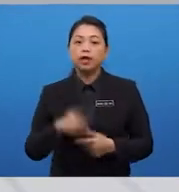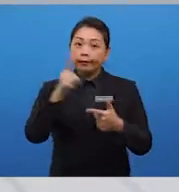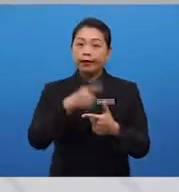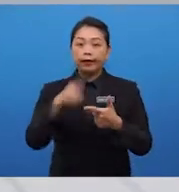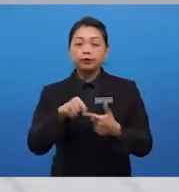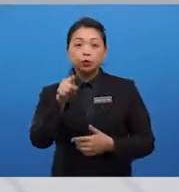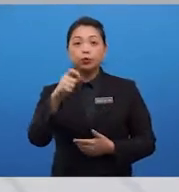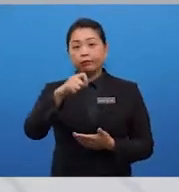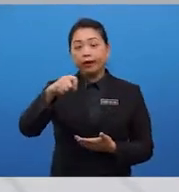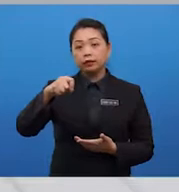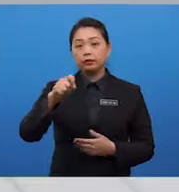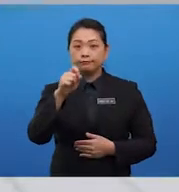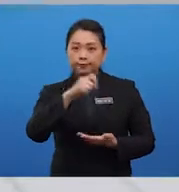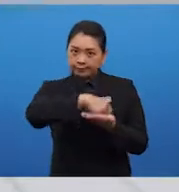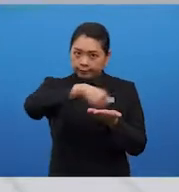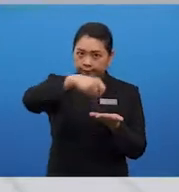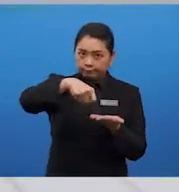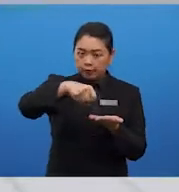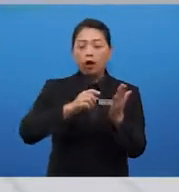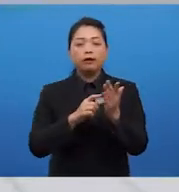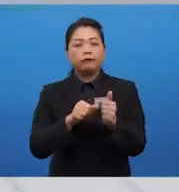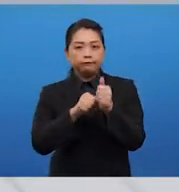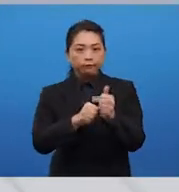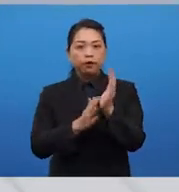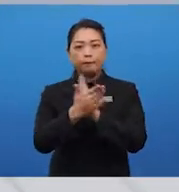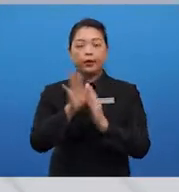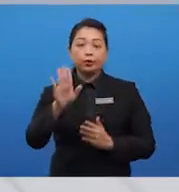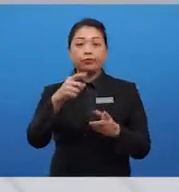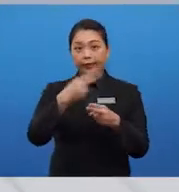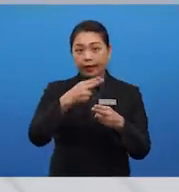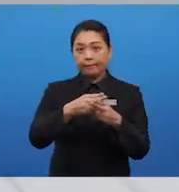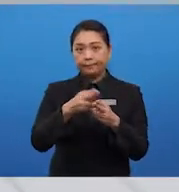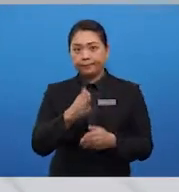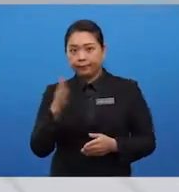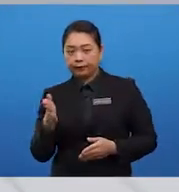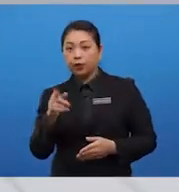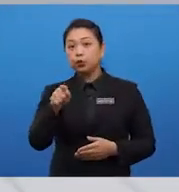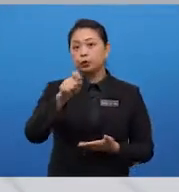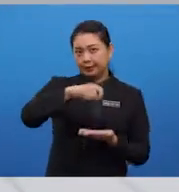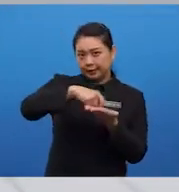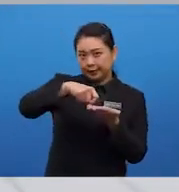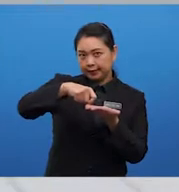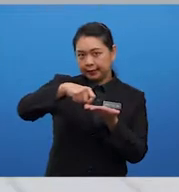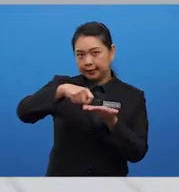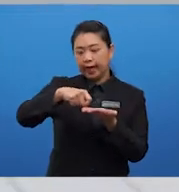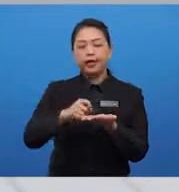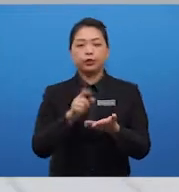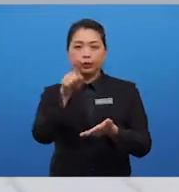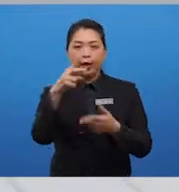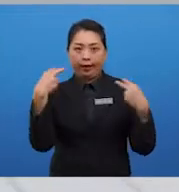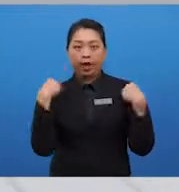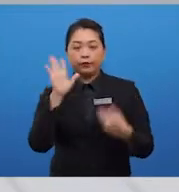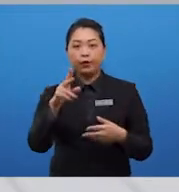you write a sign of, followed by your name in the next line. So, you sign and you have your name